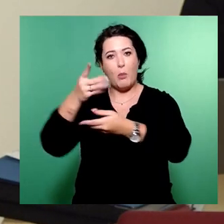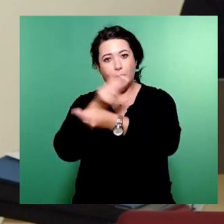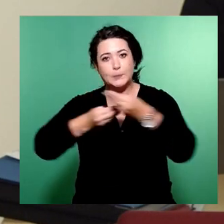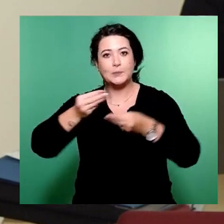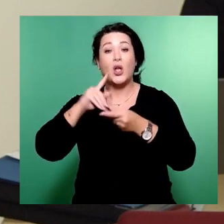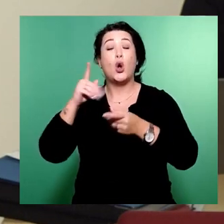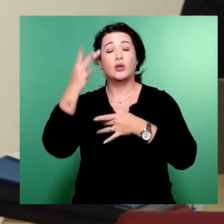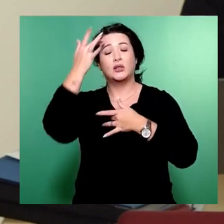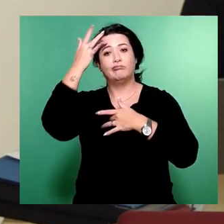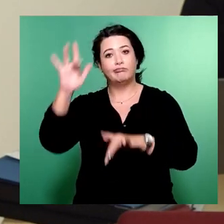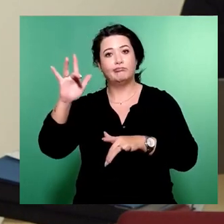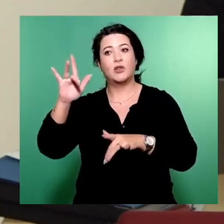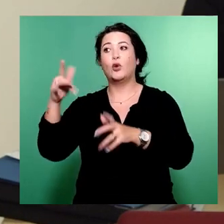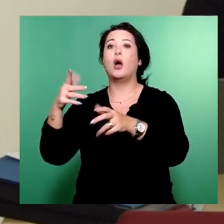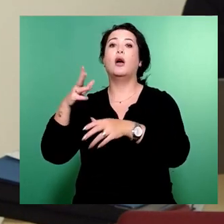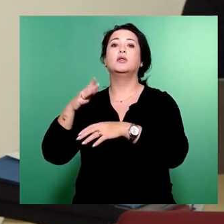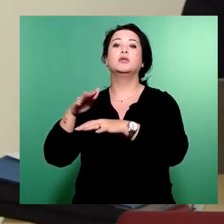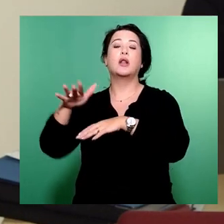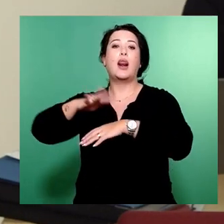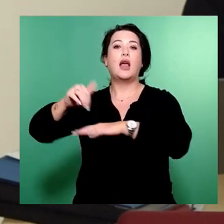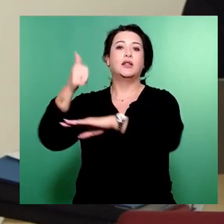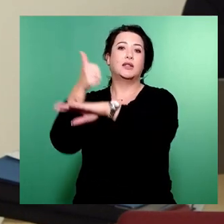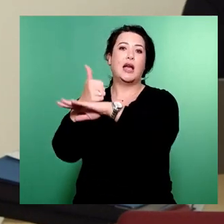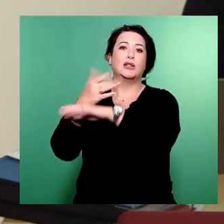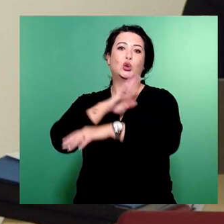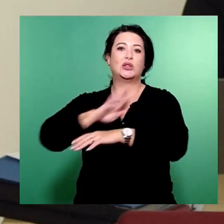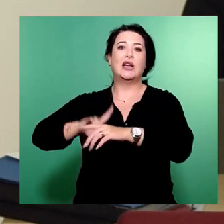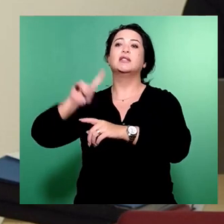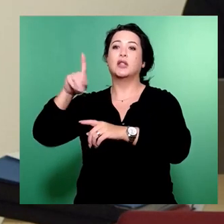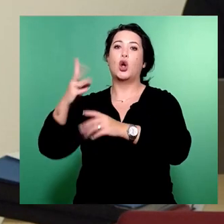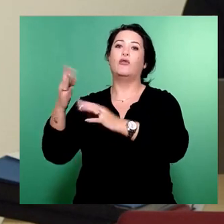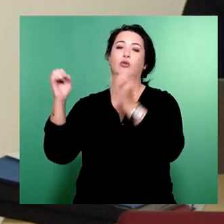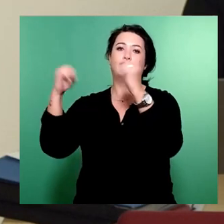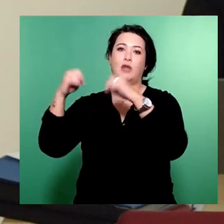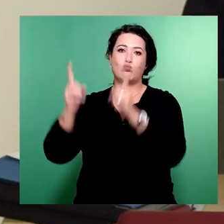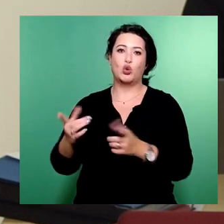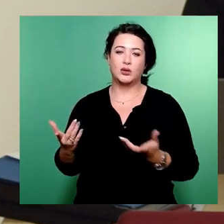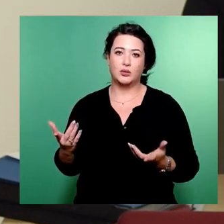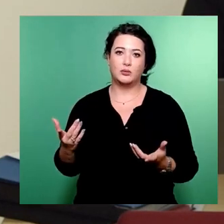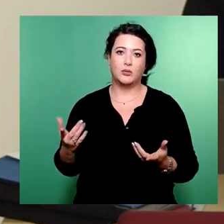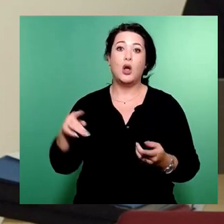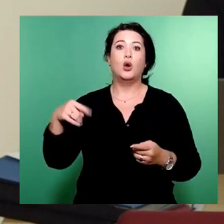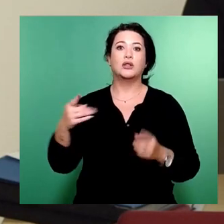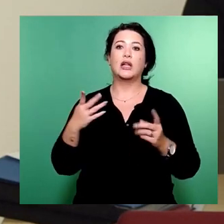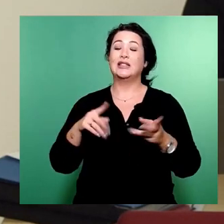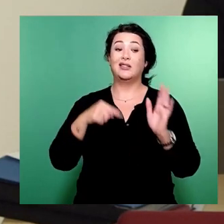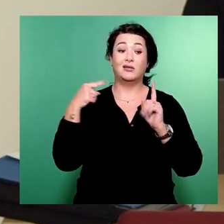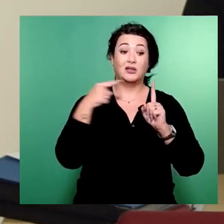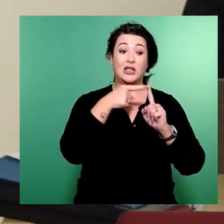Landesdirektion Sachsen. Der Sanierungsbestand ist angesichts der dargestellten Ziele eben nicht möglich.